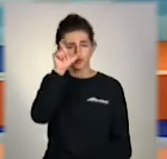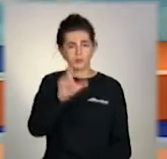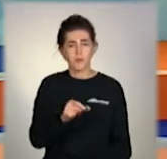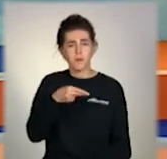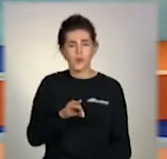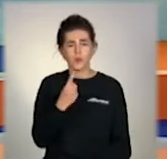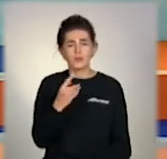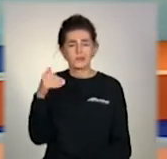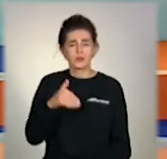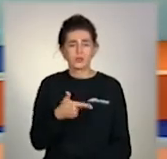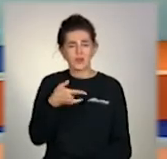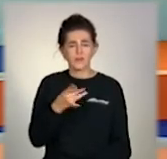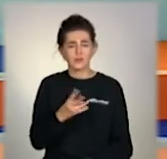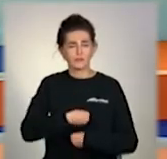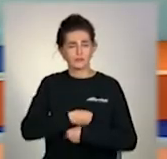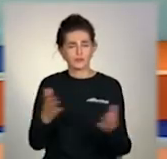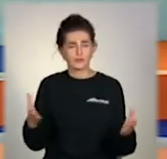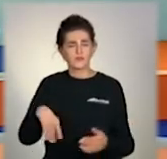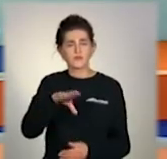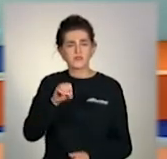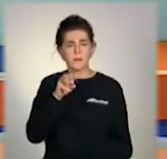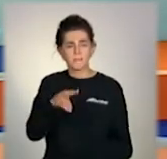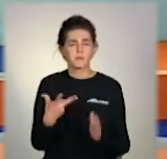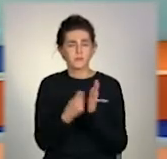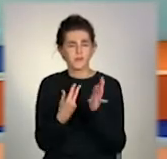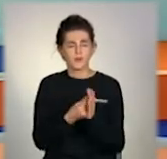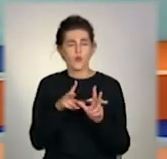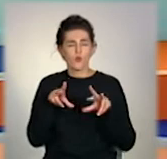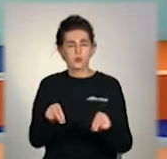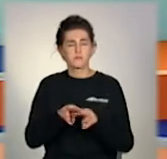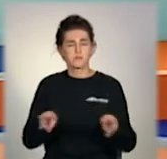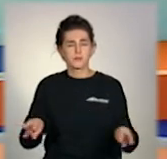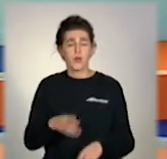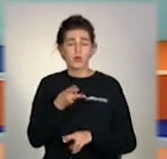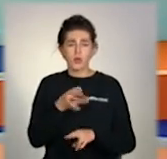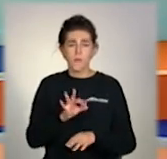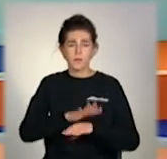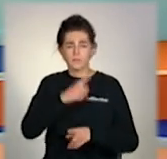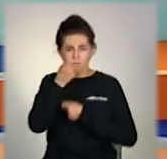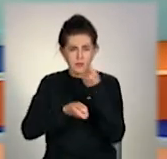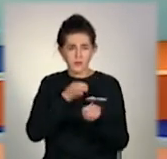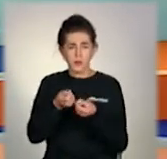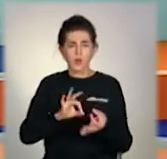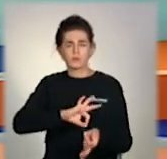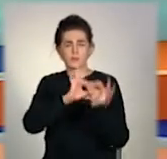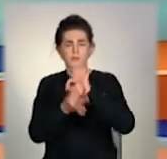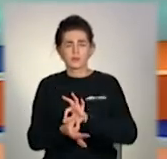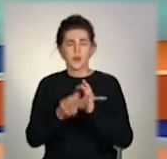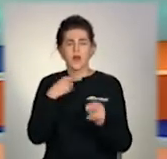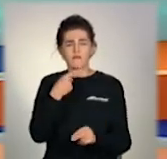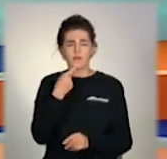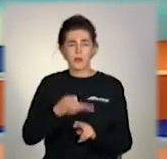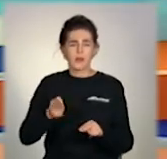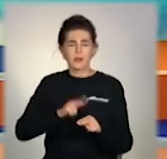гривень вакцинованим пообіцяв президент. На Банковій розкрили деякі деталі програми. Мовляв, гроші